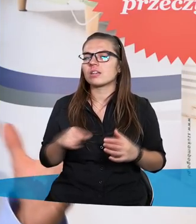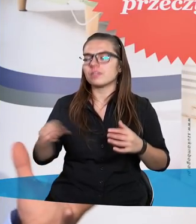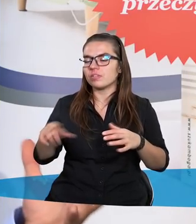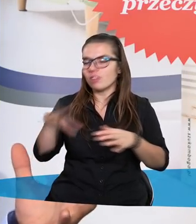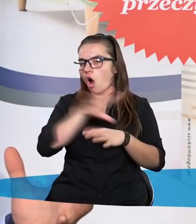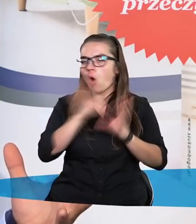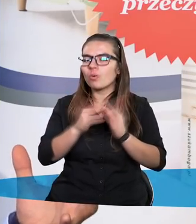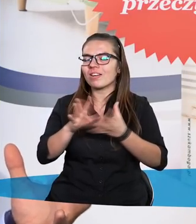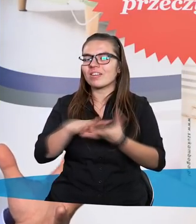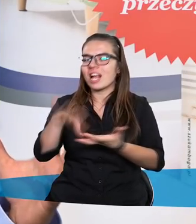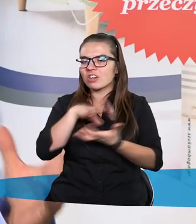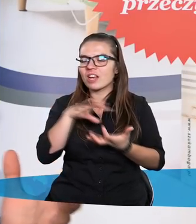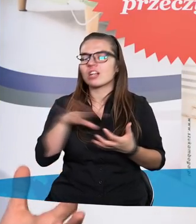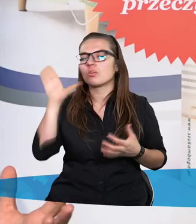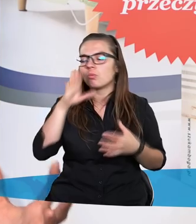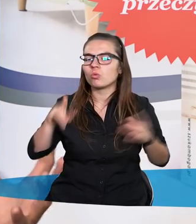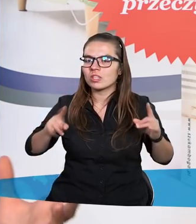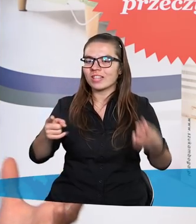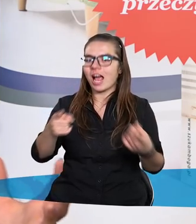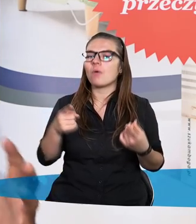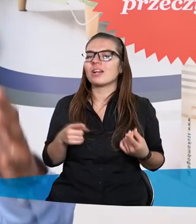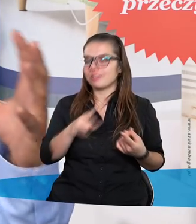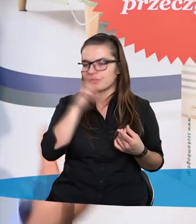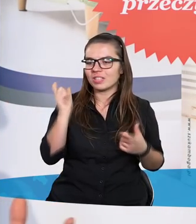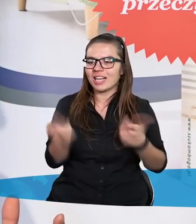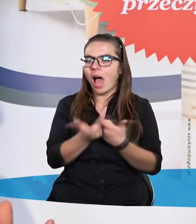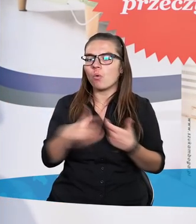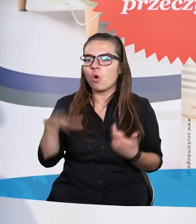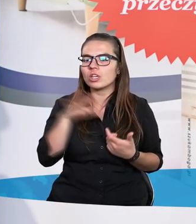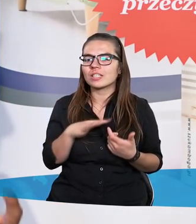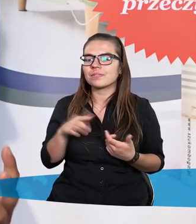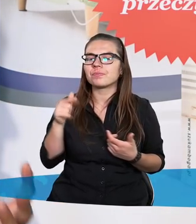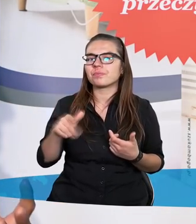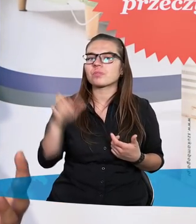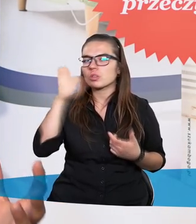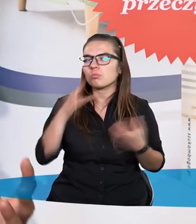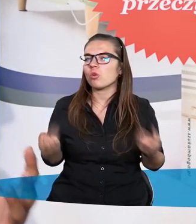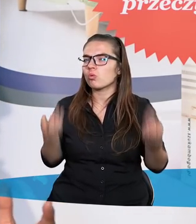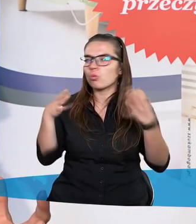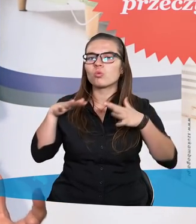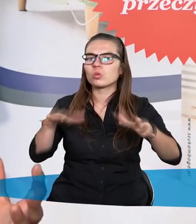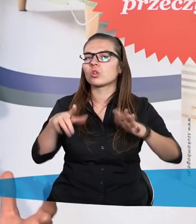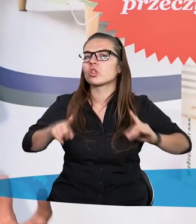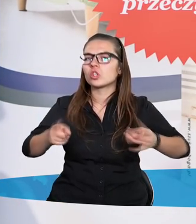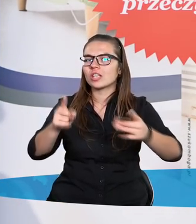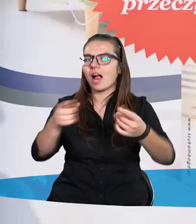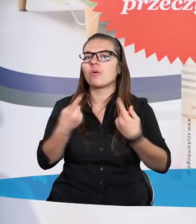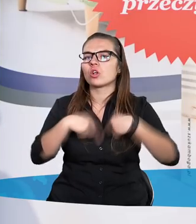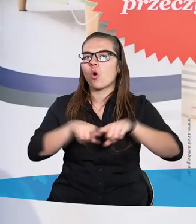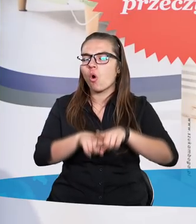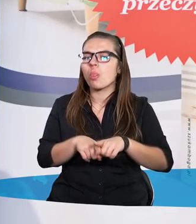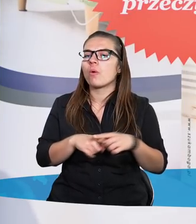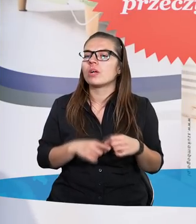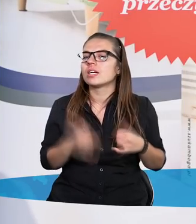świata ogólnie, na którym Bóg działa, rodziny ludzkiej jako całości, Bóg cały czas dokonuje wielu cudownych dzieł.